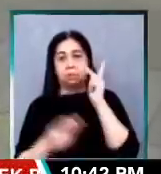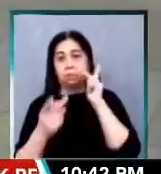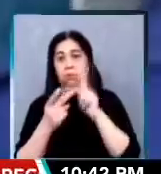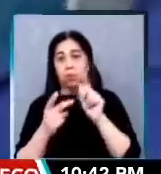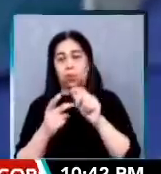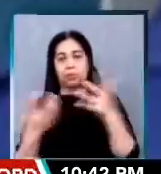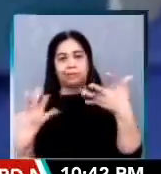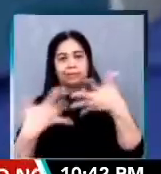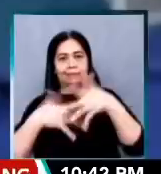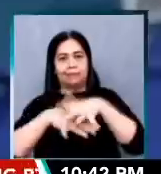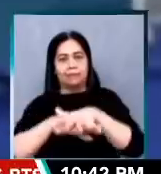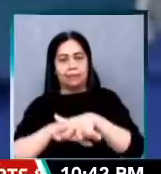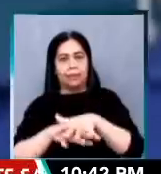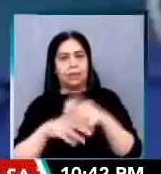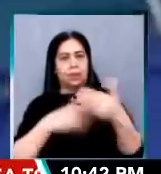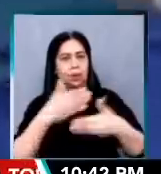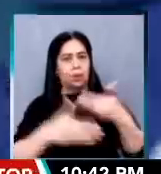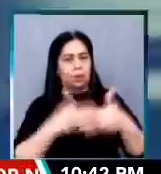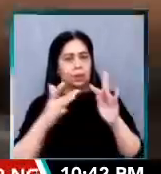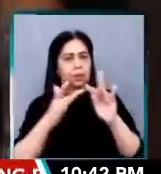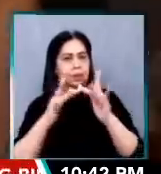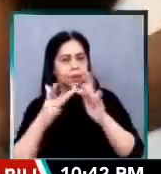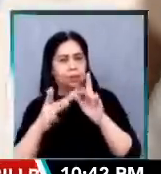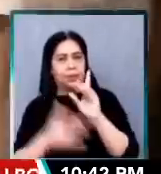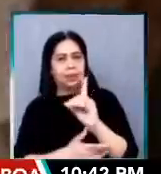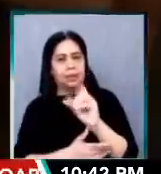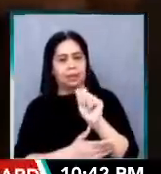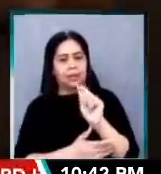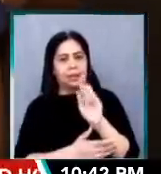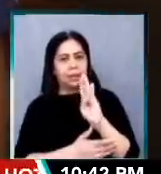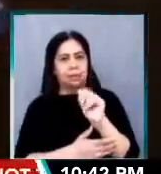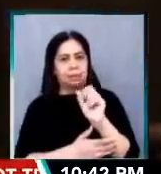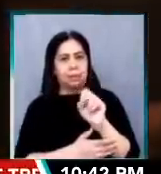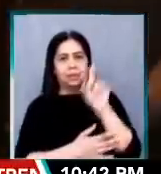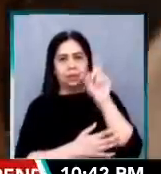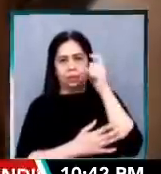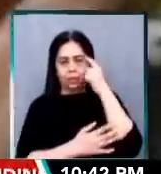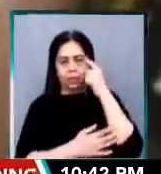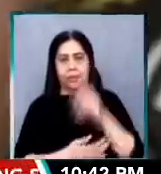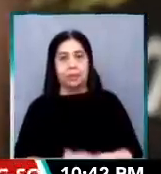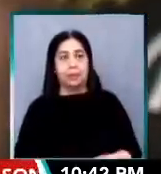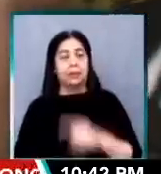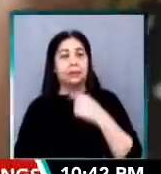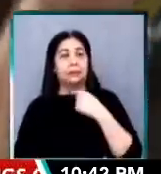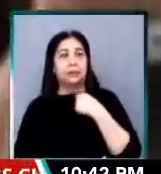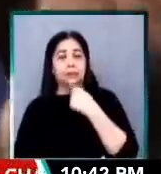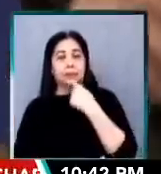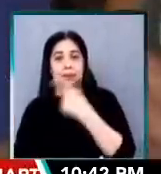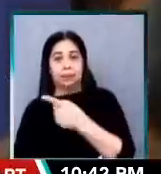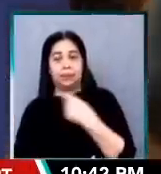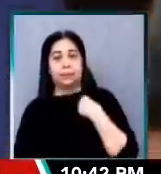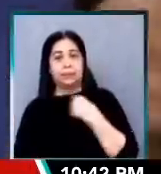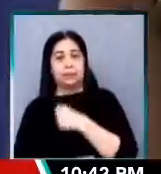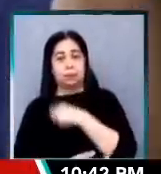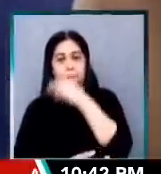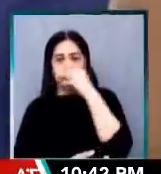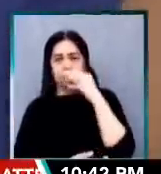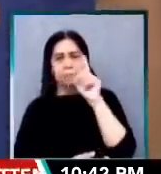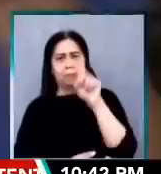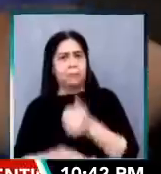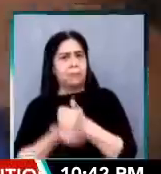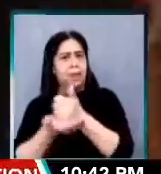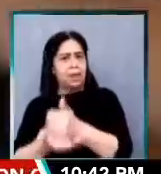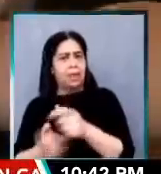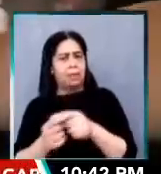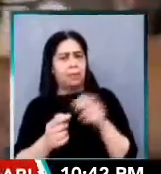interoperable network at database ang gobyerno. Sinabi ni Sen. Manny Pacquiao sa isang pahayag na dapat tulungan ang mga micro, small,